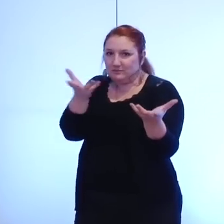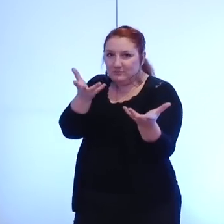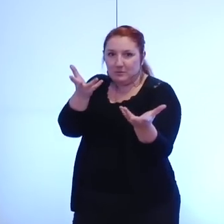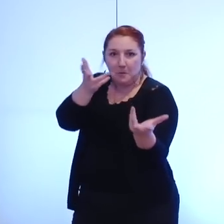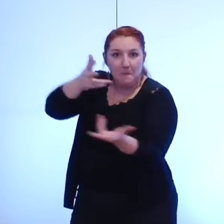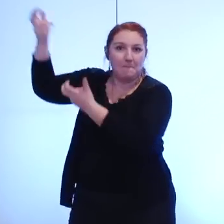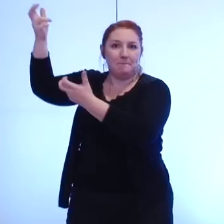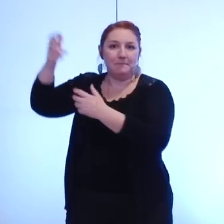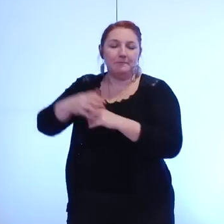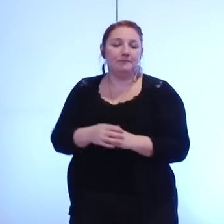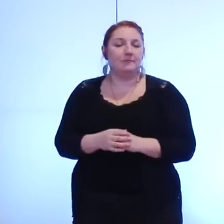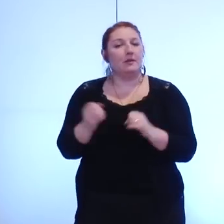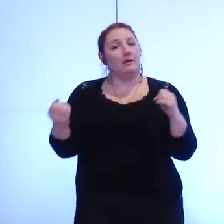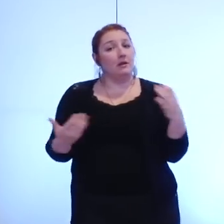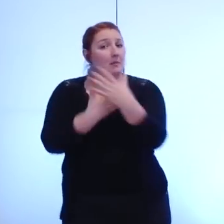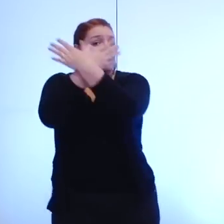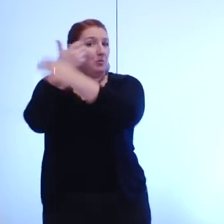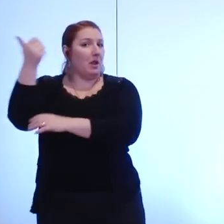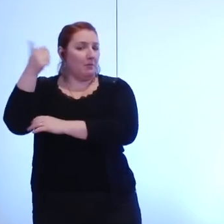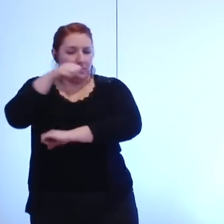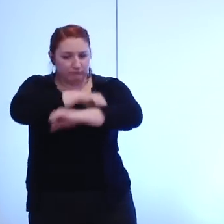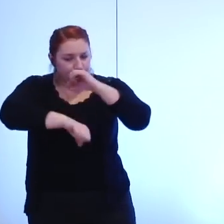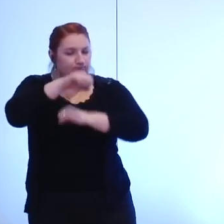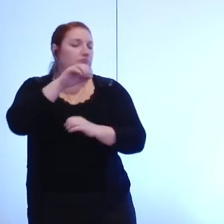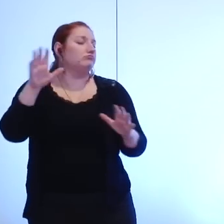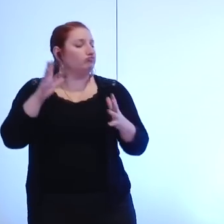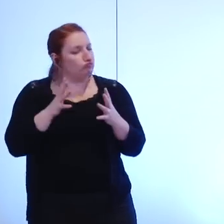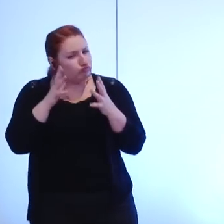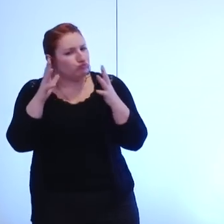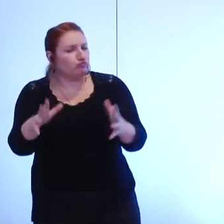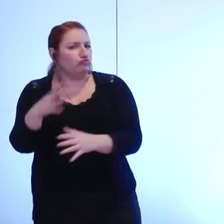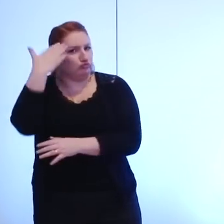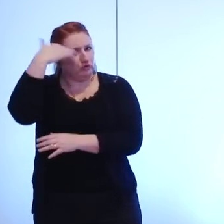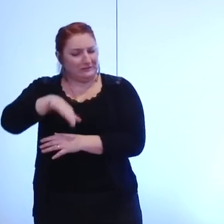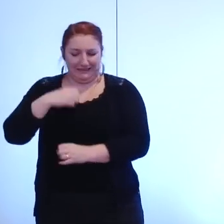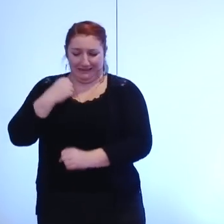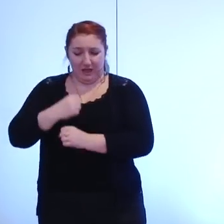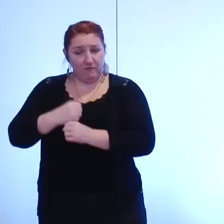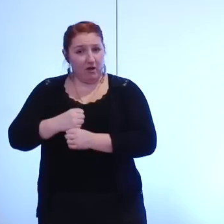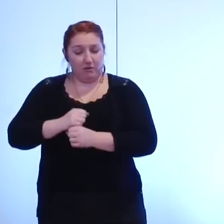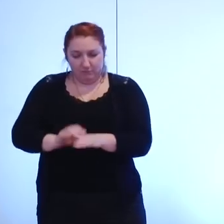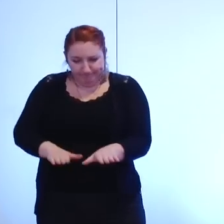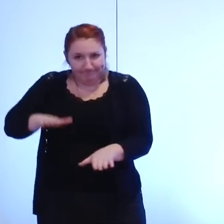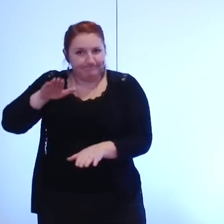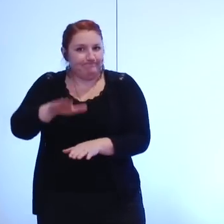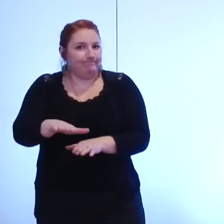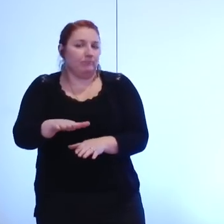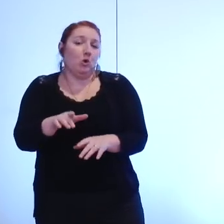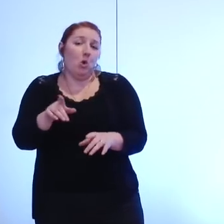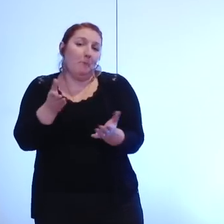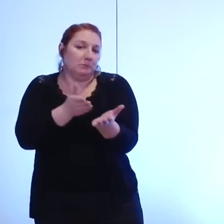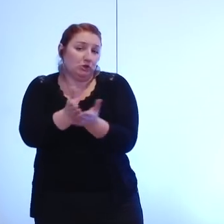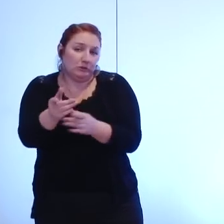métropole a engagé de son côté et elle le fait avec volonté un travail qui va déjà dans ce sens je pense qu'il n'est pas